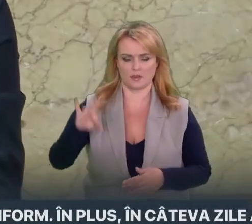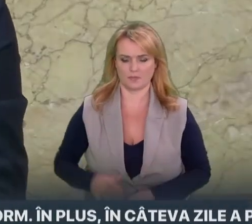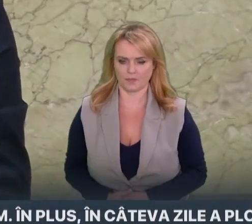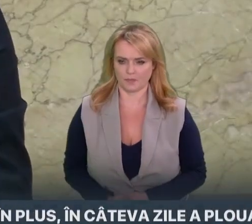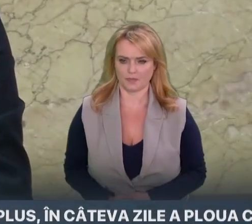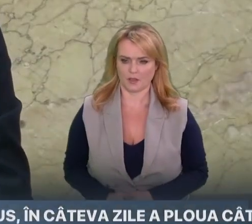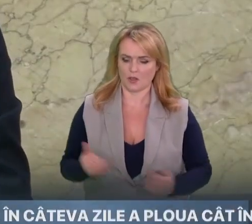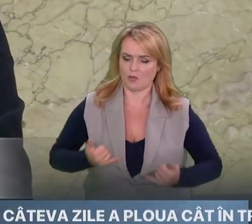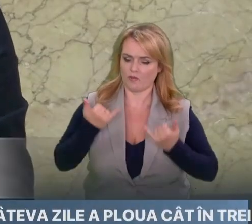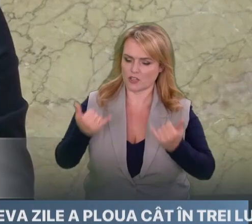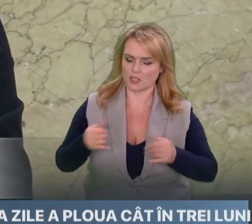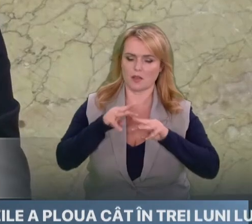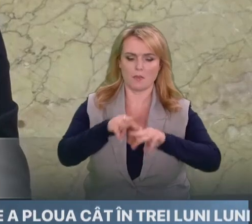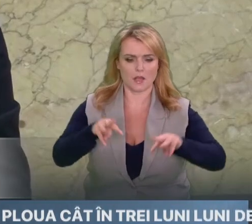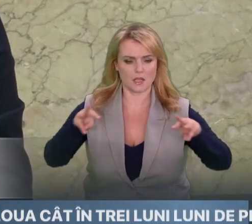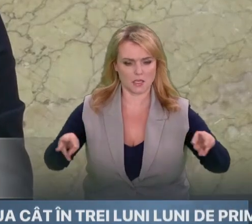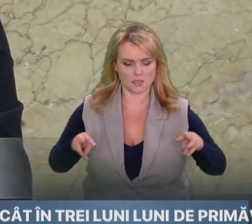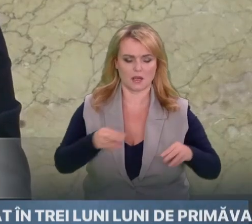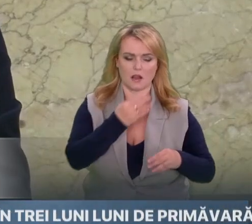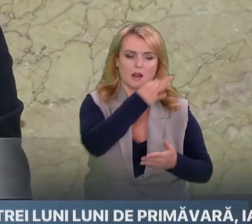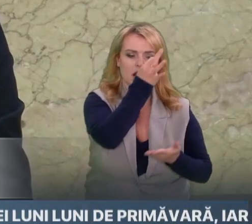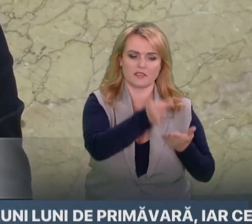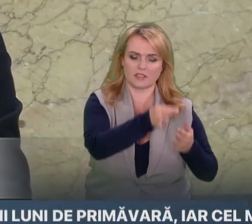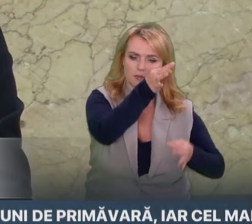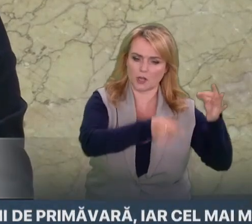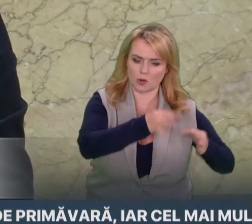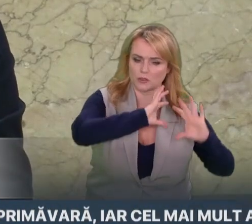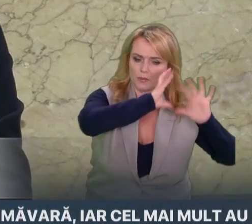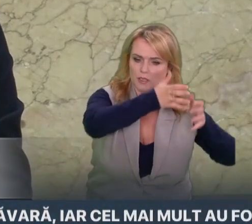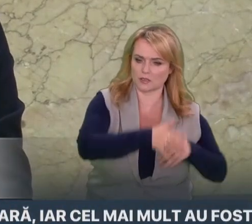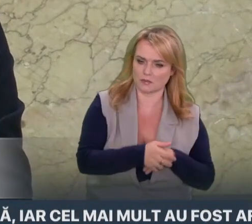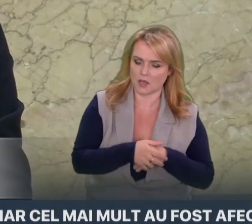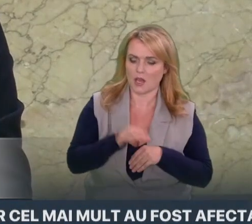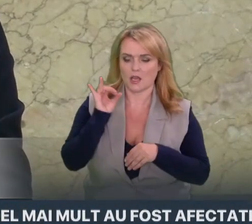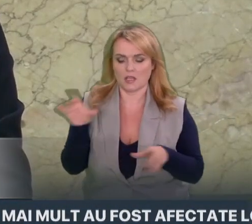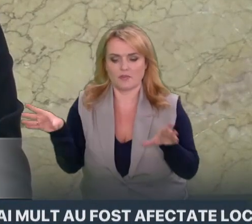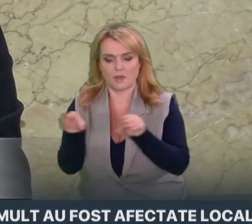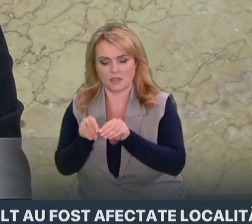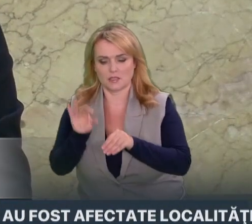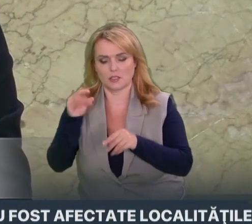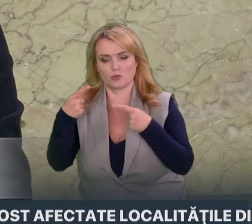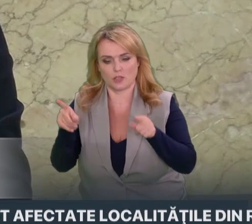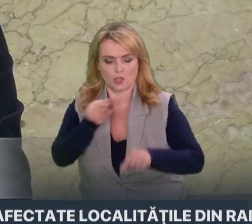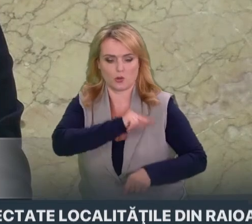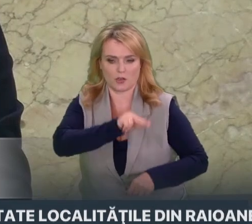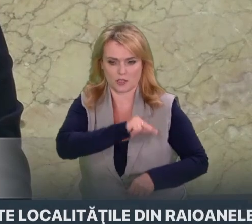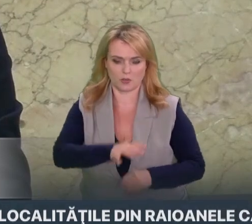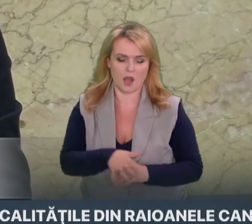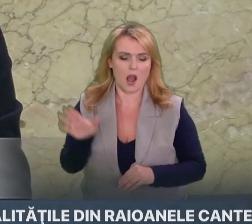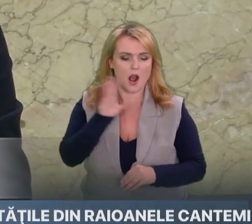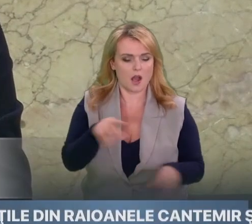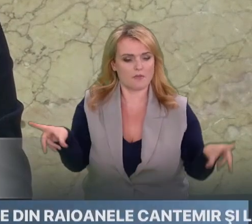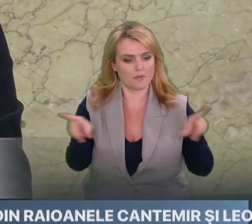Domnul ministru a mediului, vă rog împreună cu ceilalți colegi să facem o inventariere a tuturor lacurilor de acumulare,